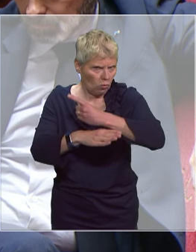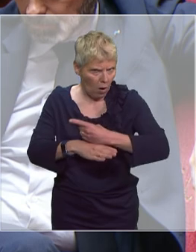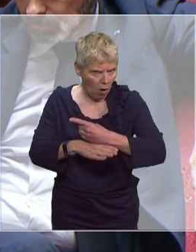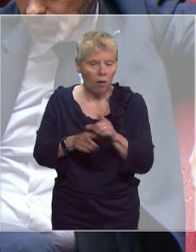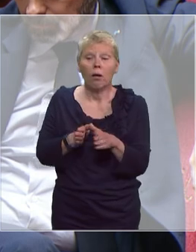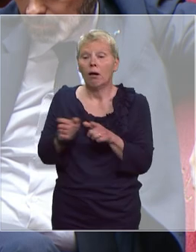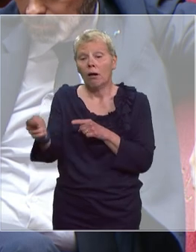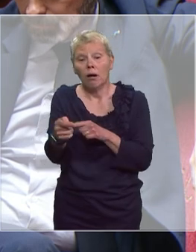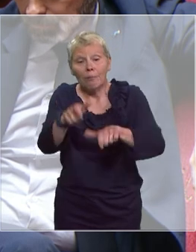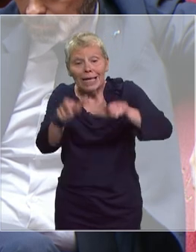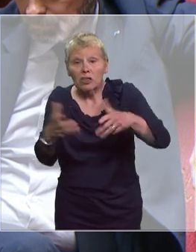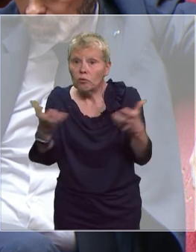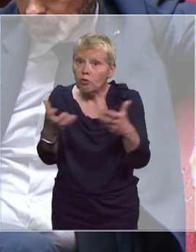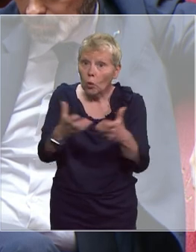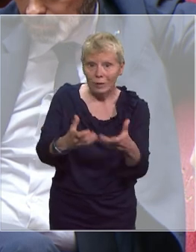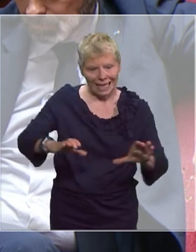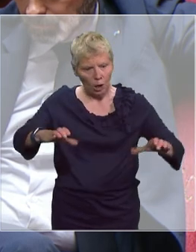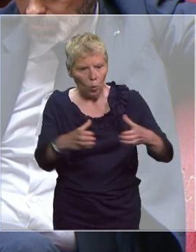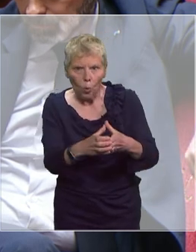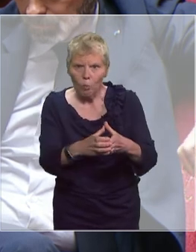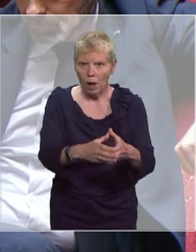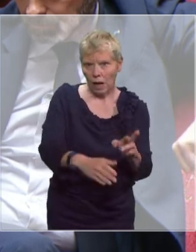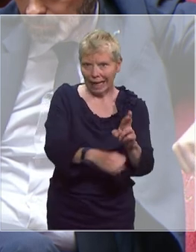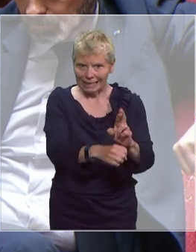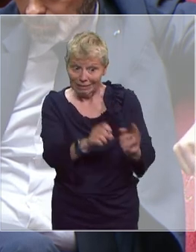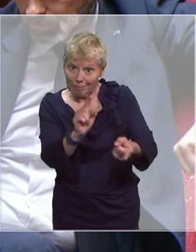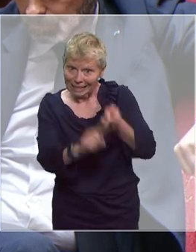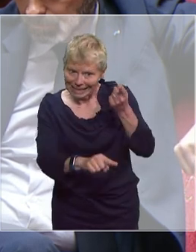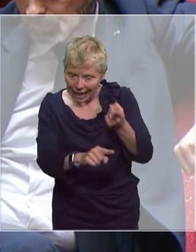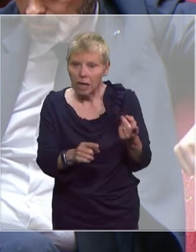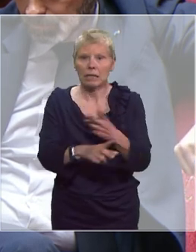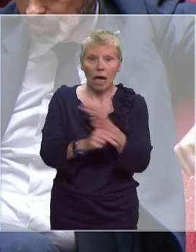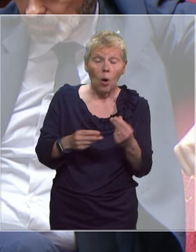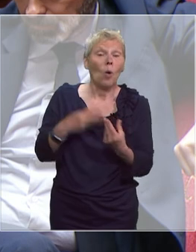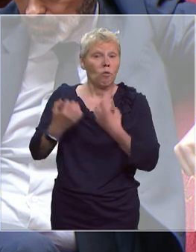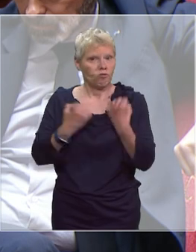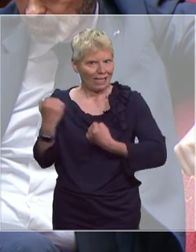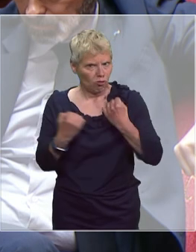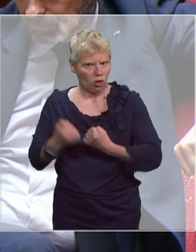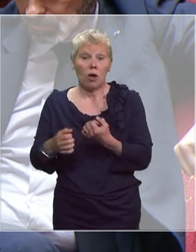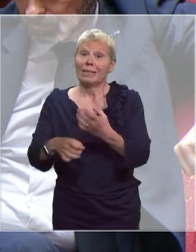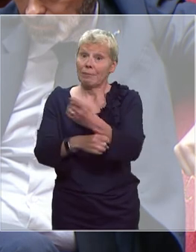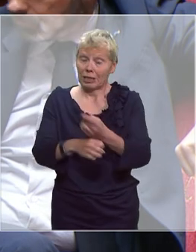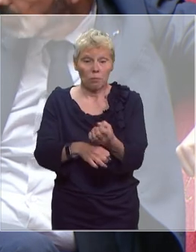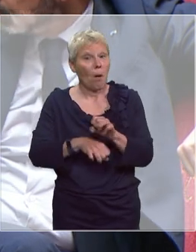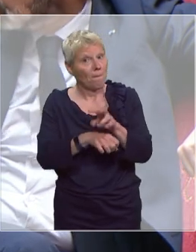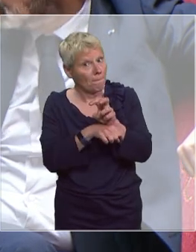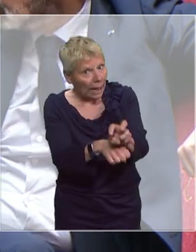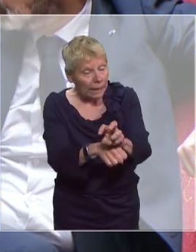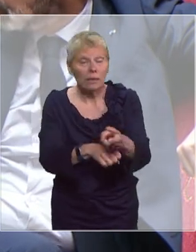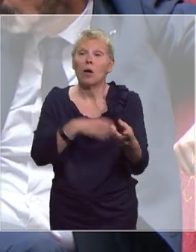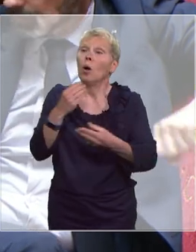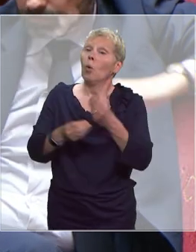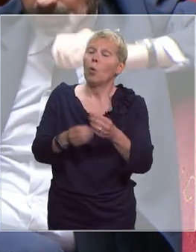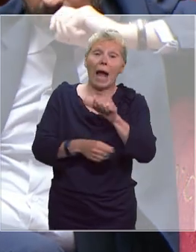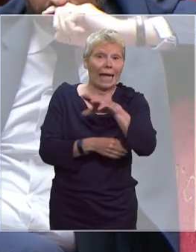des personnes volontaires de la réserve sanitaire pour aller faire des prélèvements à des véhicules parfois prêtés par le département, parfois par les agences régionales de santé. Nous